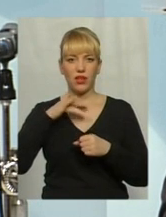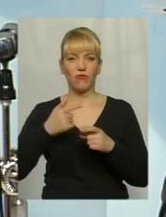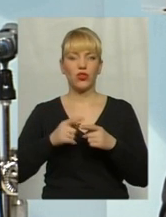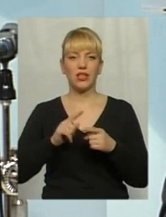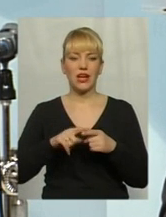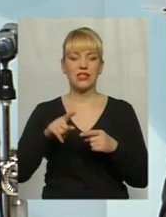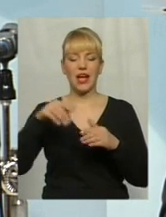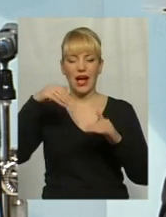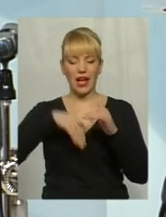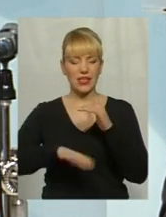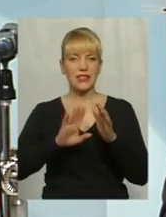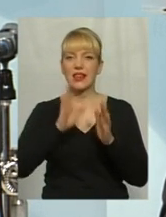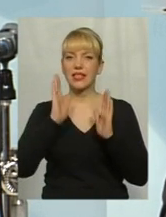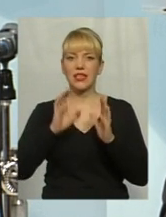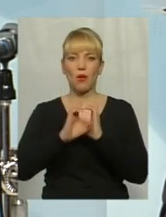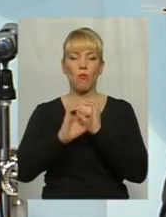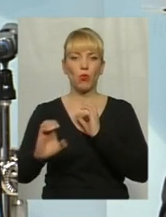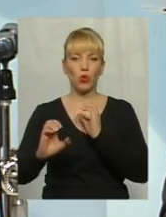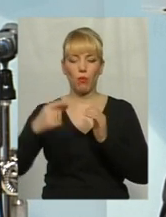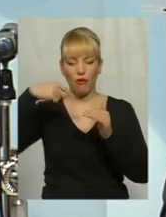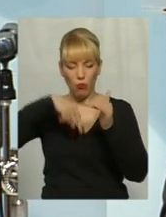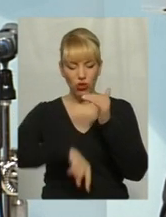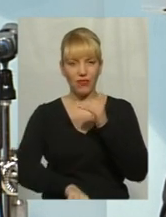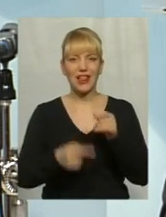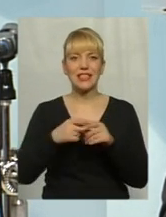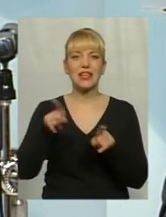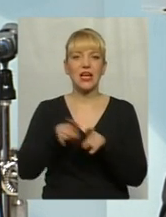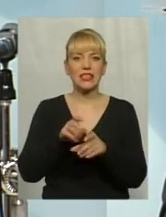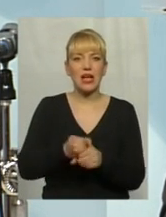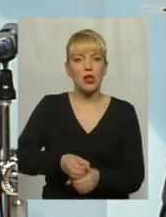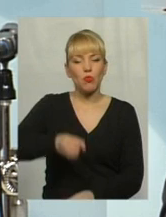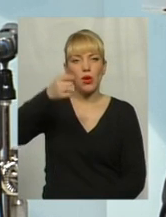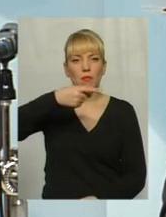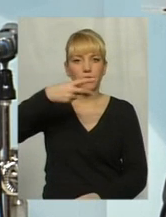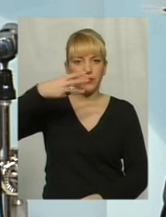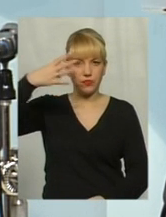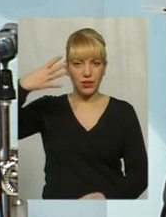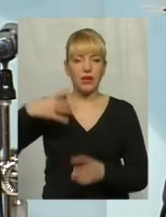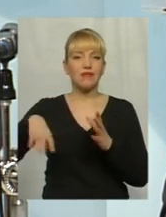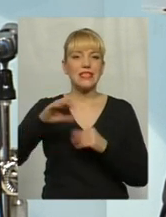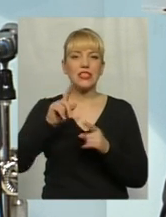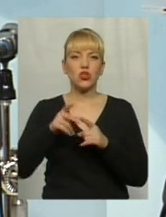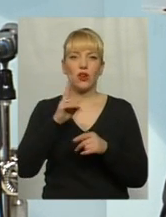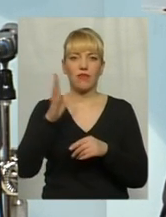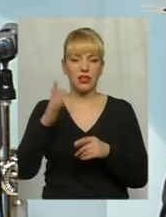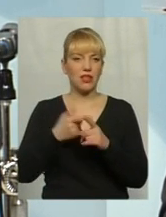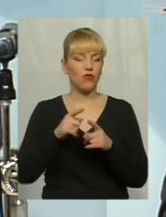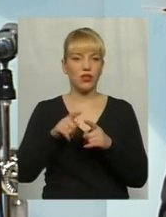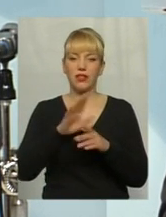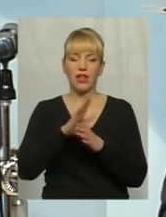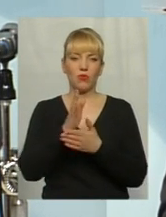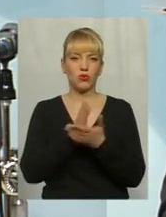підвалі, труби, це ще стояки, які до вас до квартири підходять. Все, що в квартирі, то належить мешканцям, воно не обслуговується.